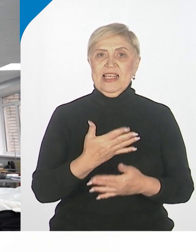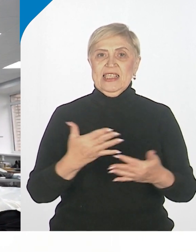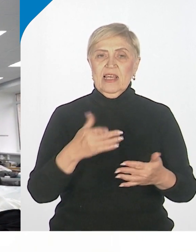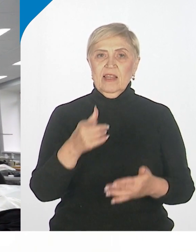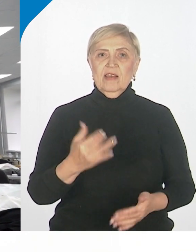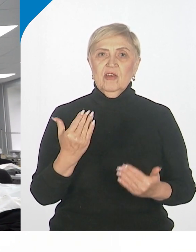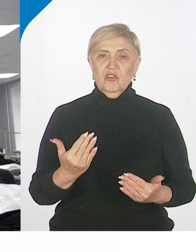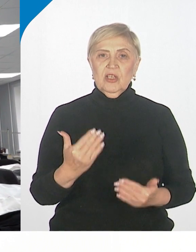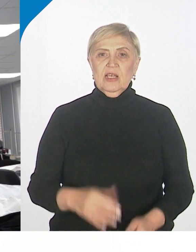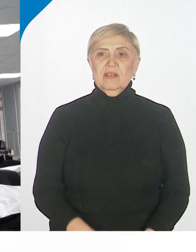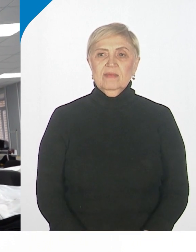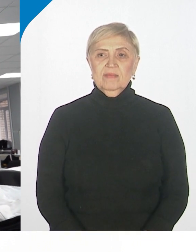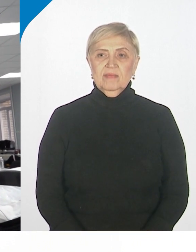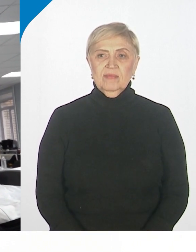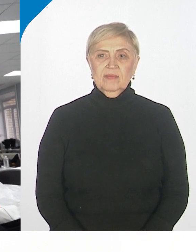Сейчас зашнуруем.